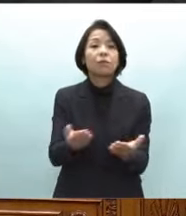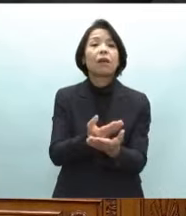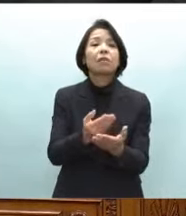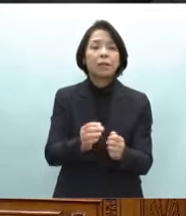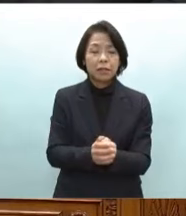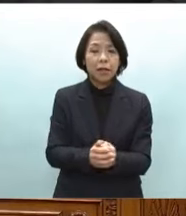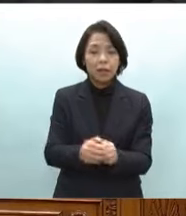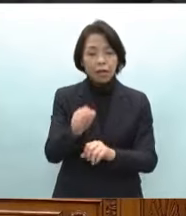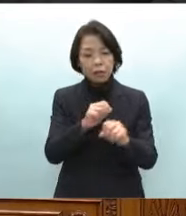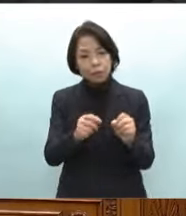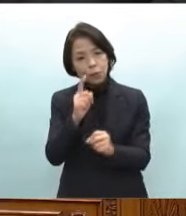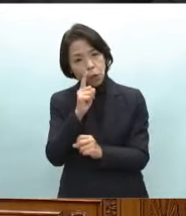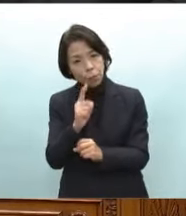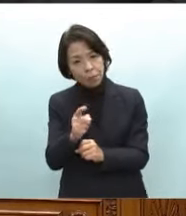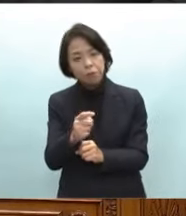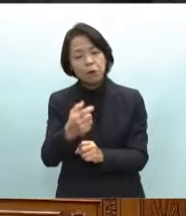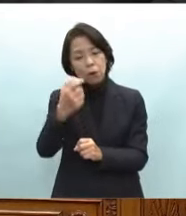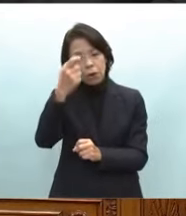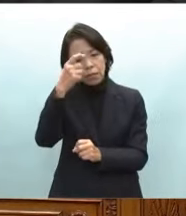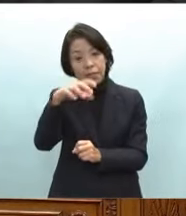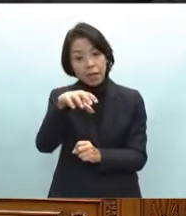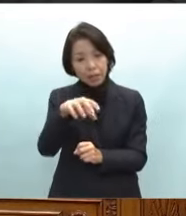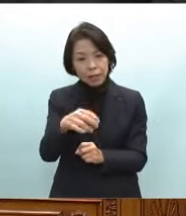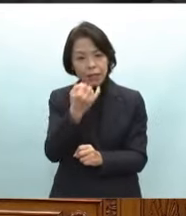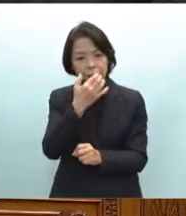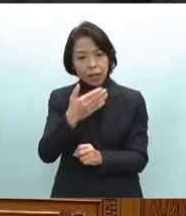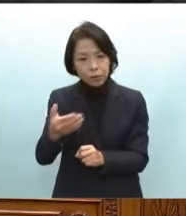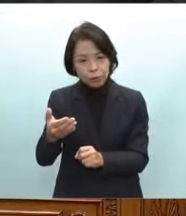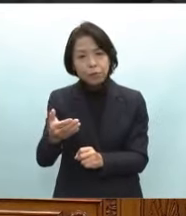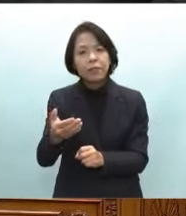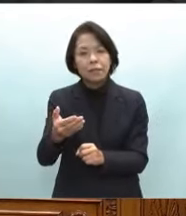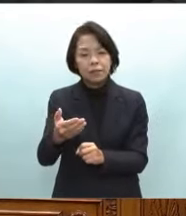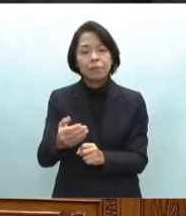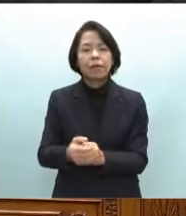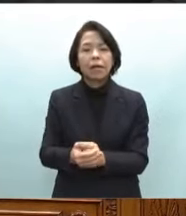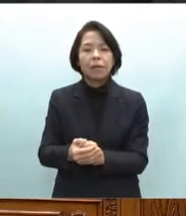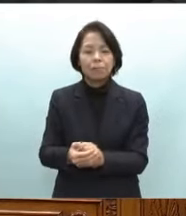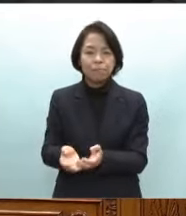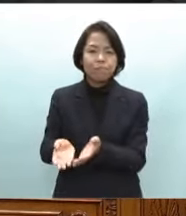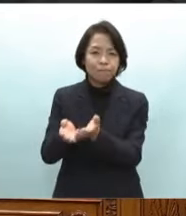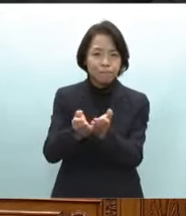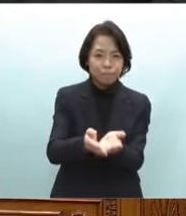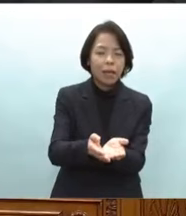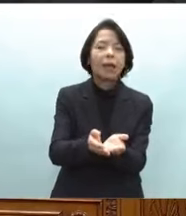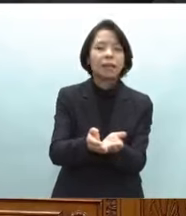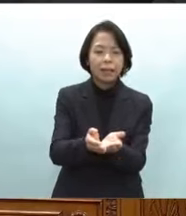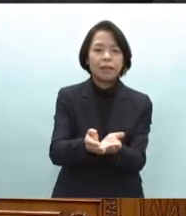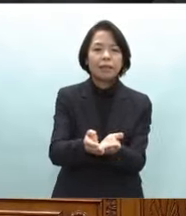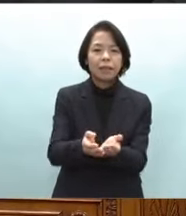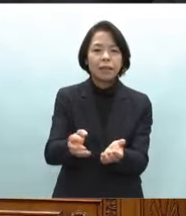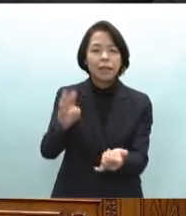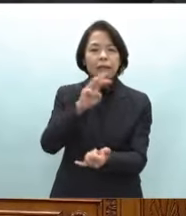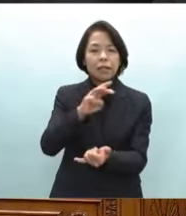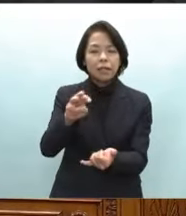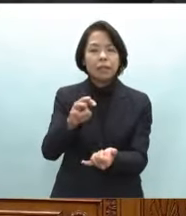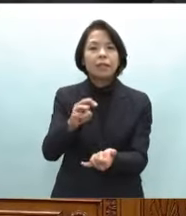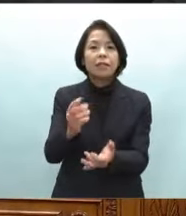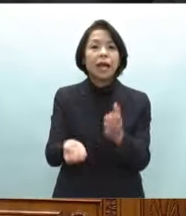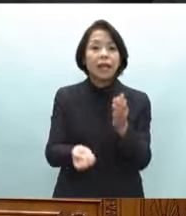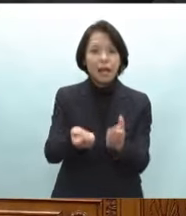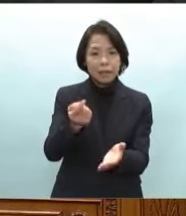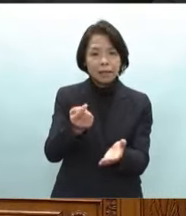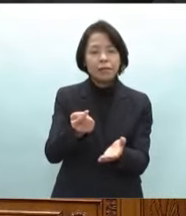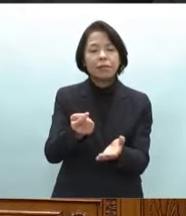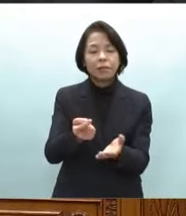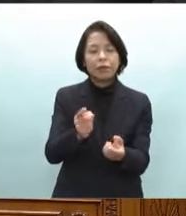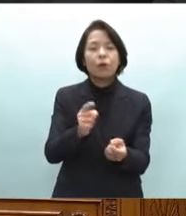つけ被災地に会場から医療と物資を届けることができる災害時多目的船いわゆる病院船